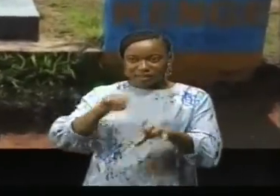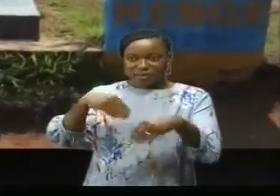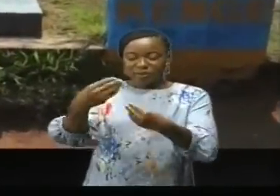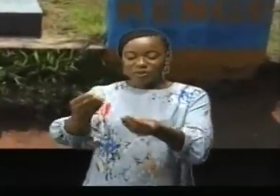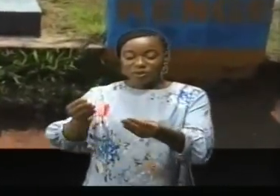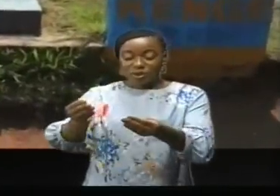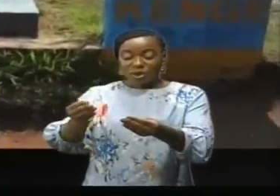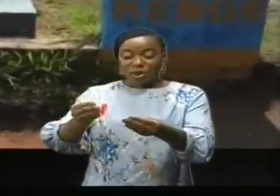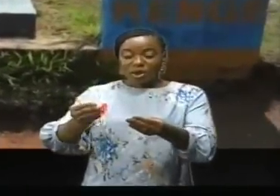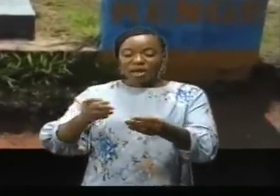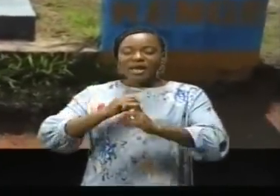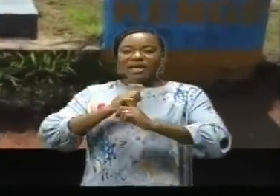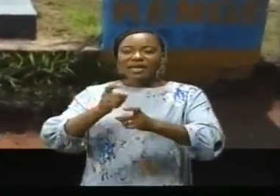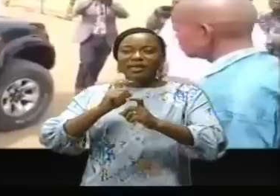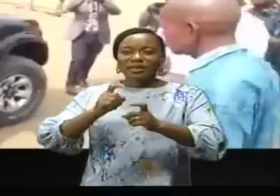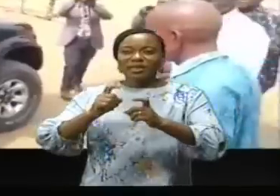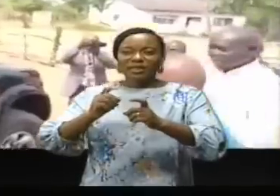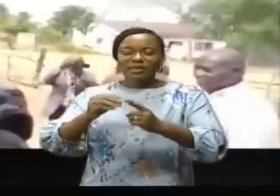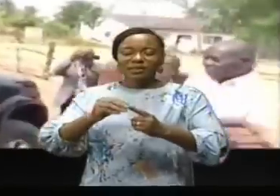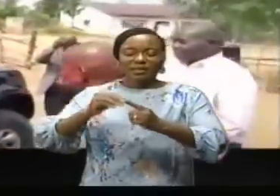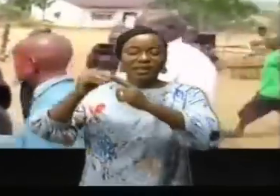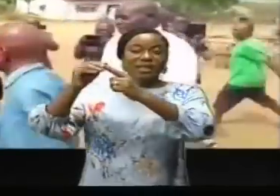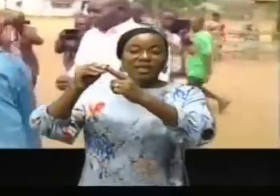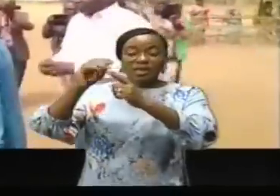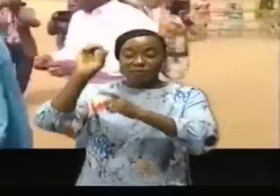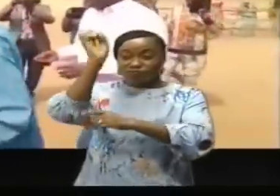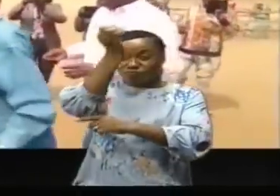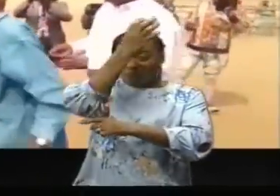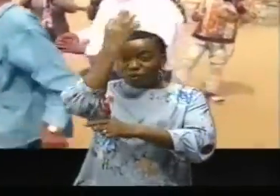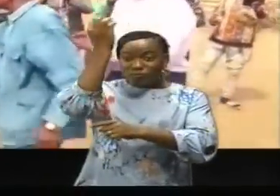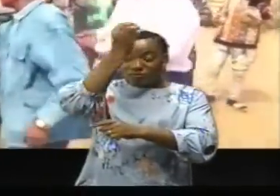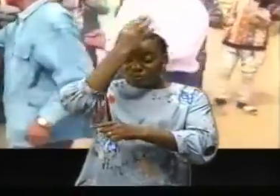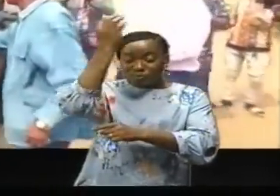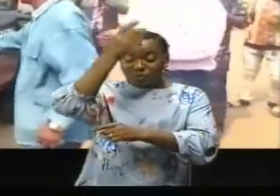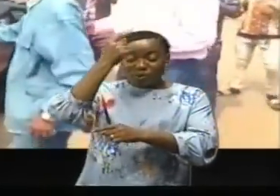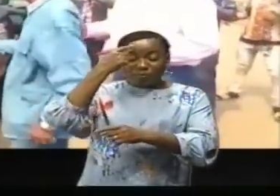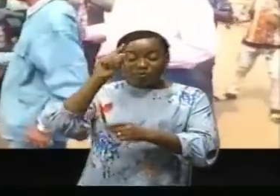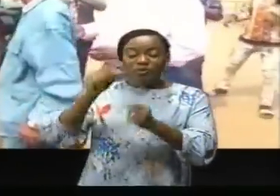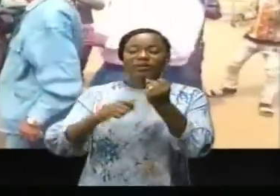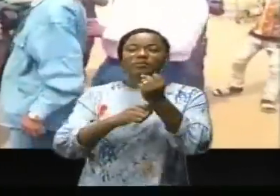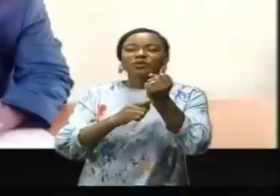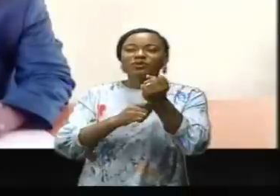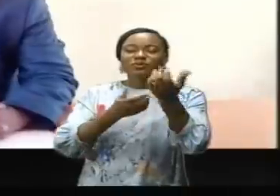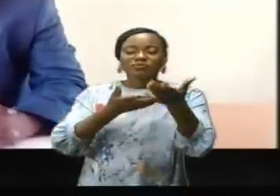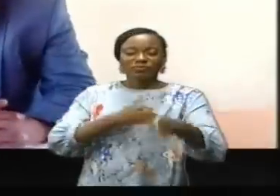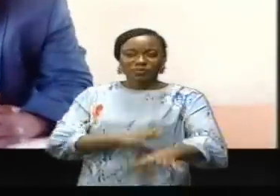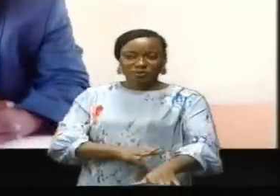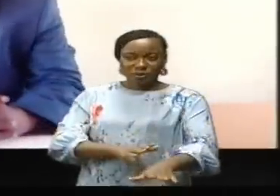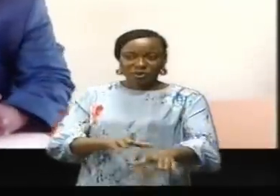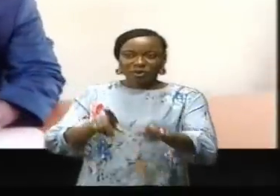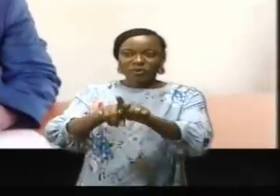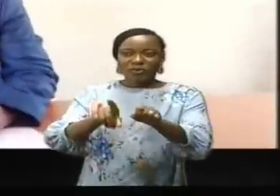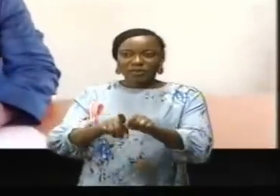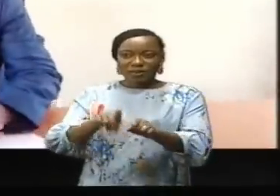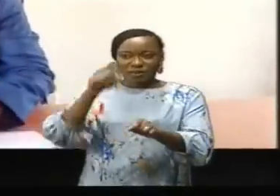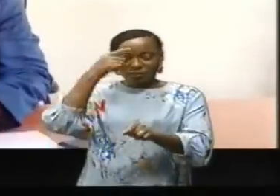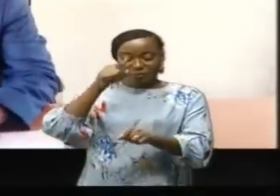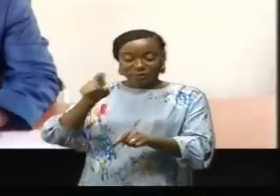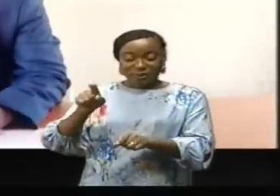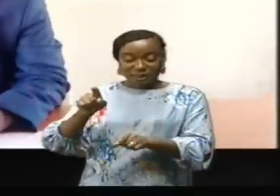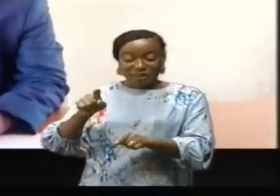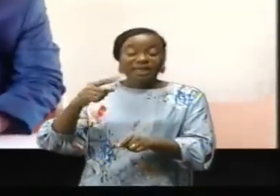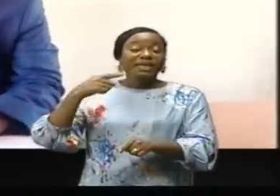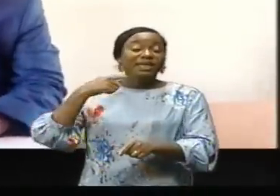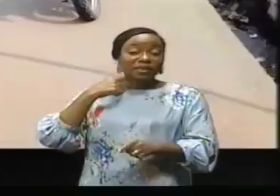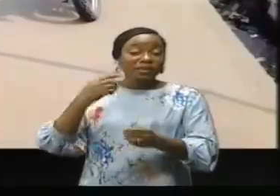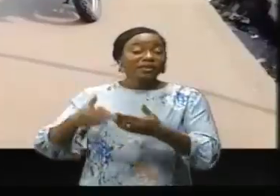cérémonie officielle à la mairie de Kengé un corbillard pour le transport des cadavres. Pour Zephiren Bangala, coordonnateur de cette association, Kengé est une